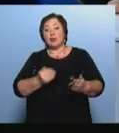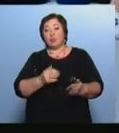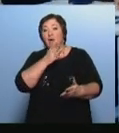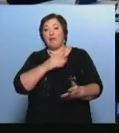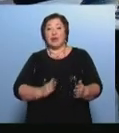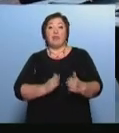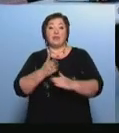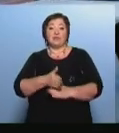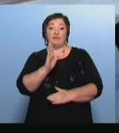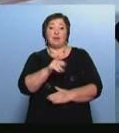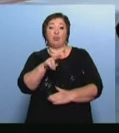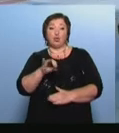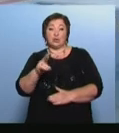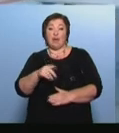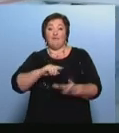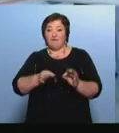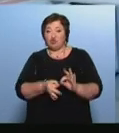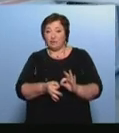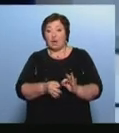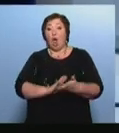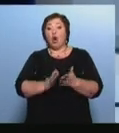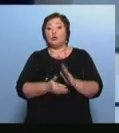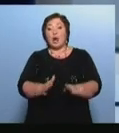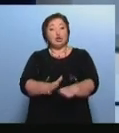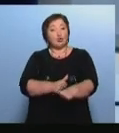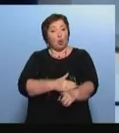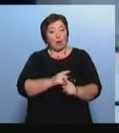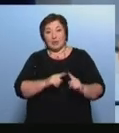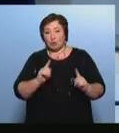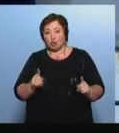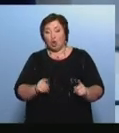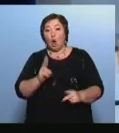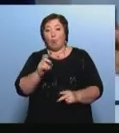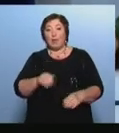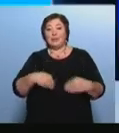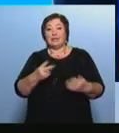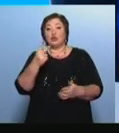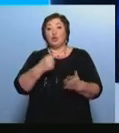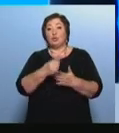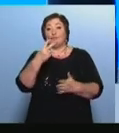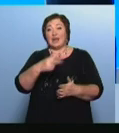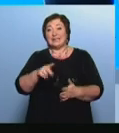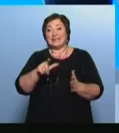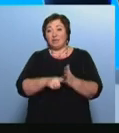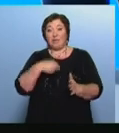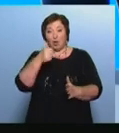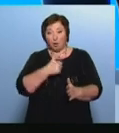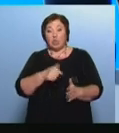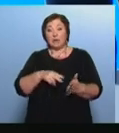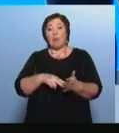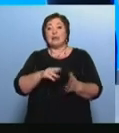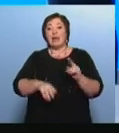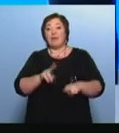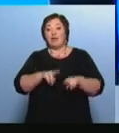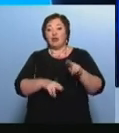визита Владимира Путина в Ижевск Контракт долгосрочный Купол до 2027 года поставит на вооружение